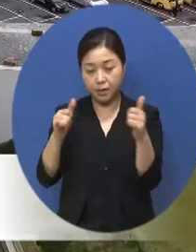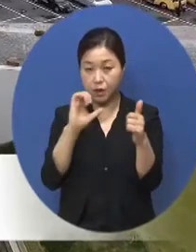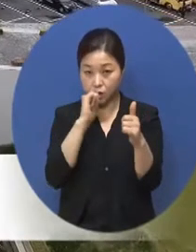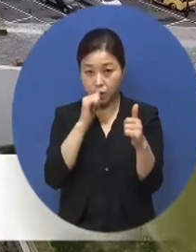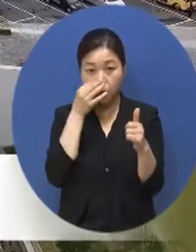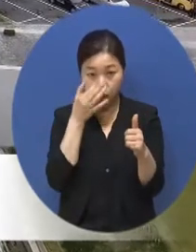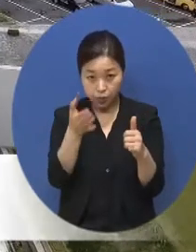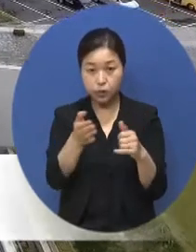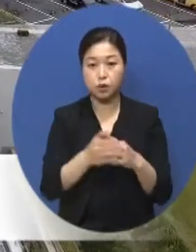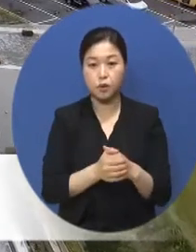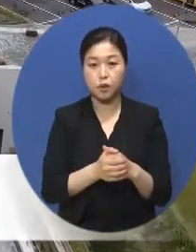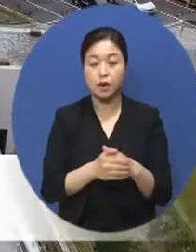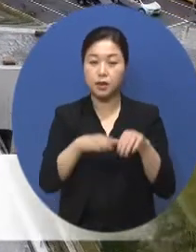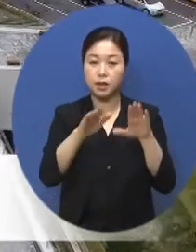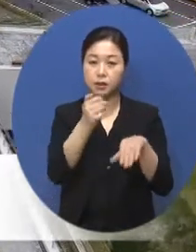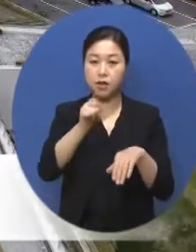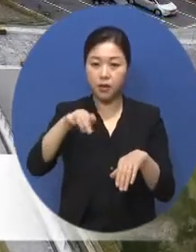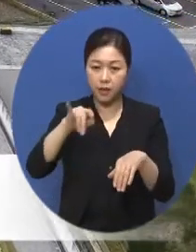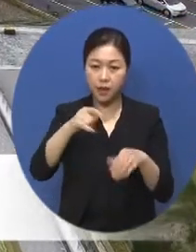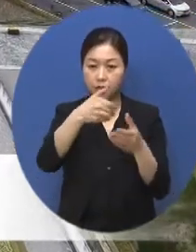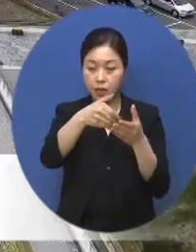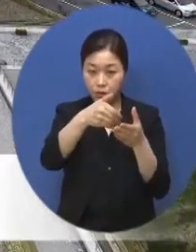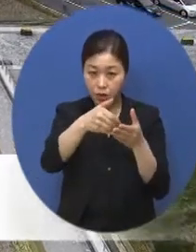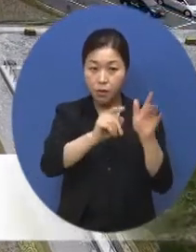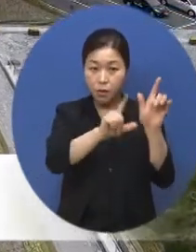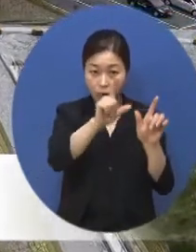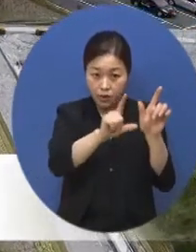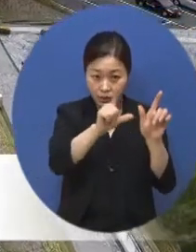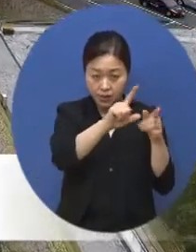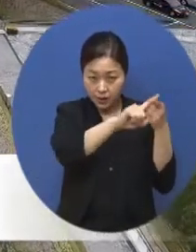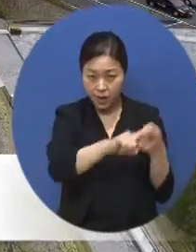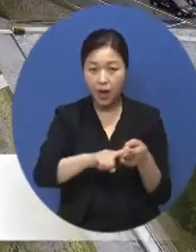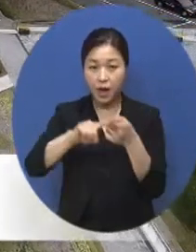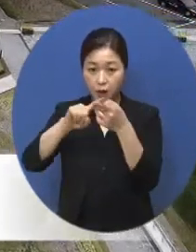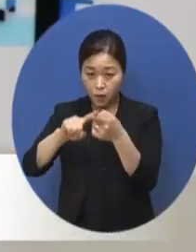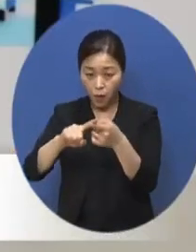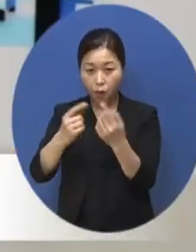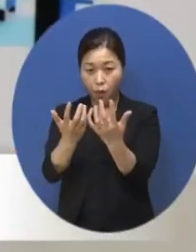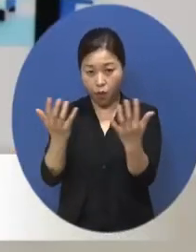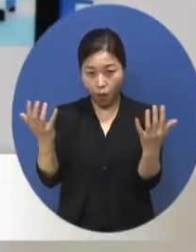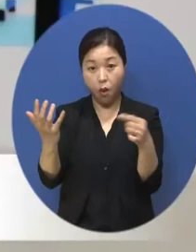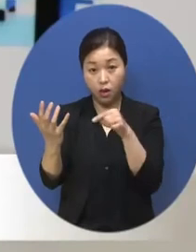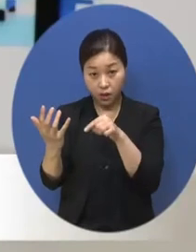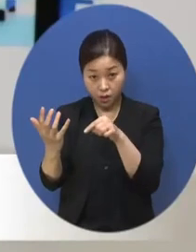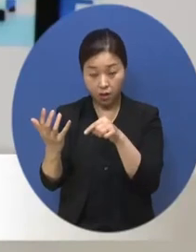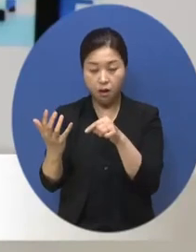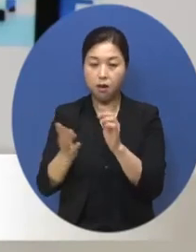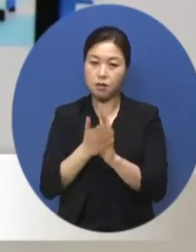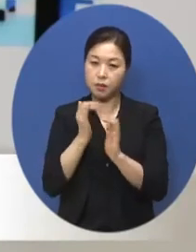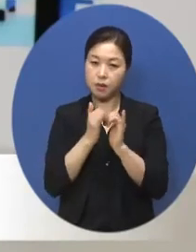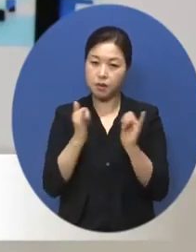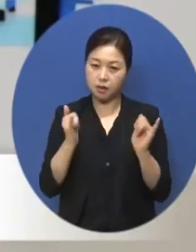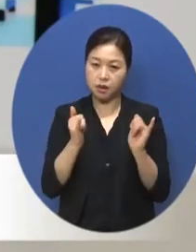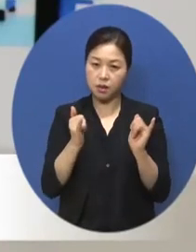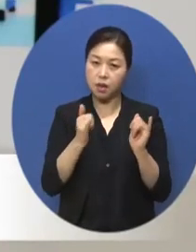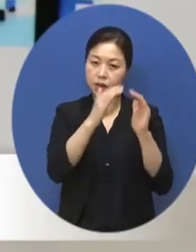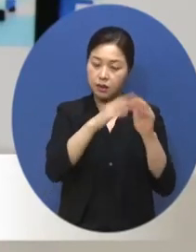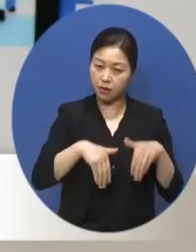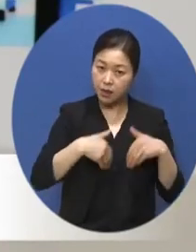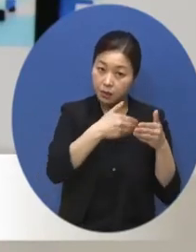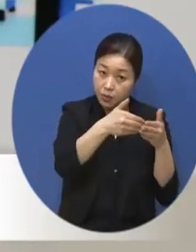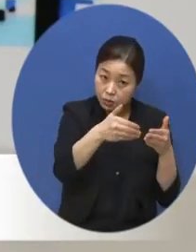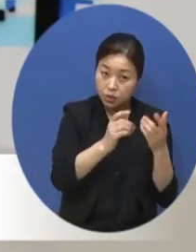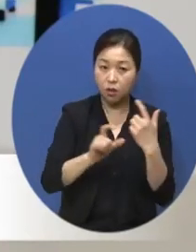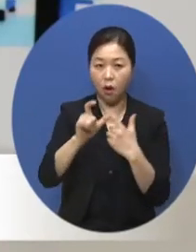현대미술의 현장감을 그대로 이곳에서 전달하여서 도우민들에게 전남 미술뿐만 아니라 세계